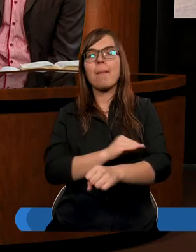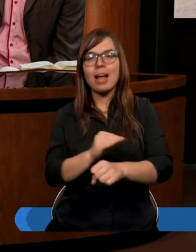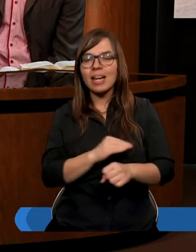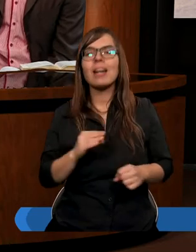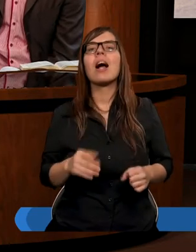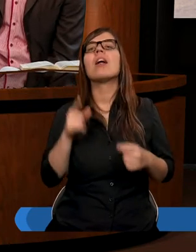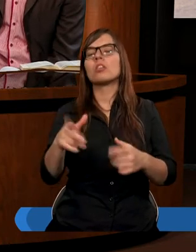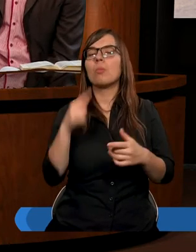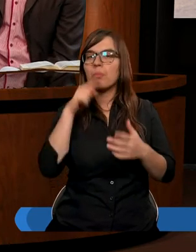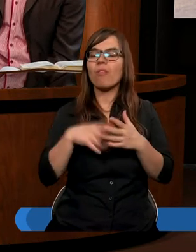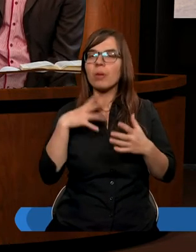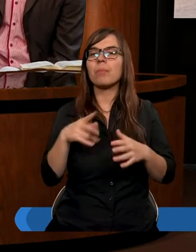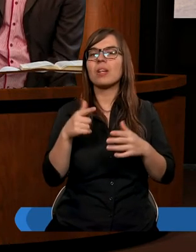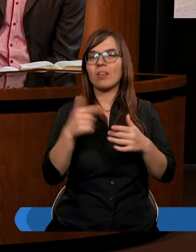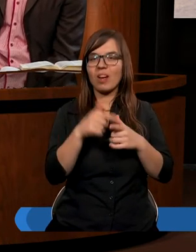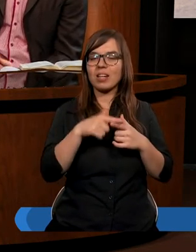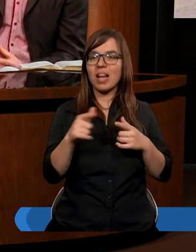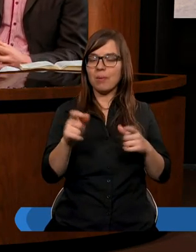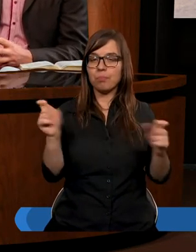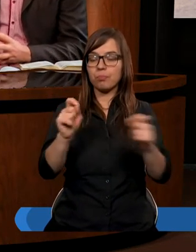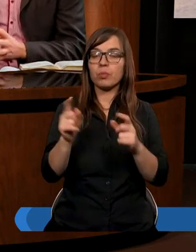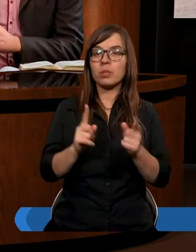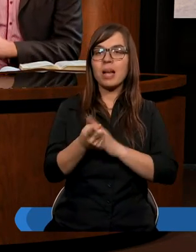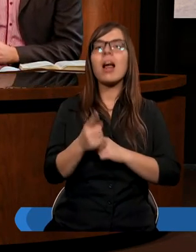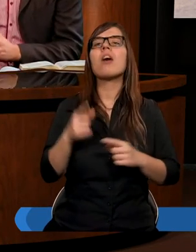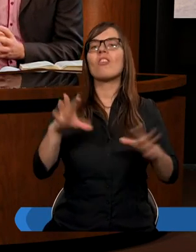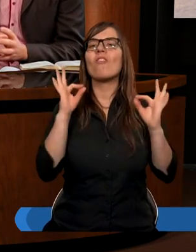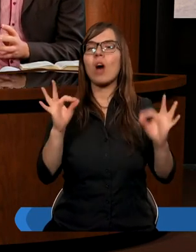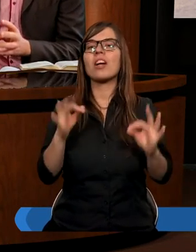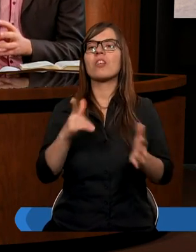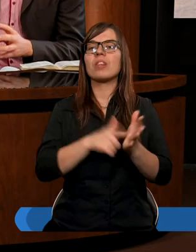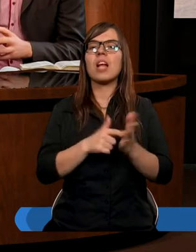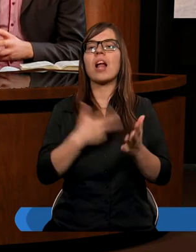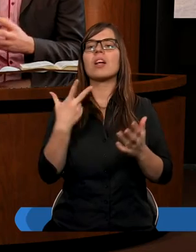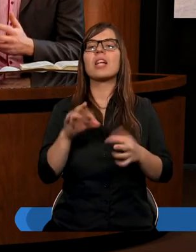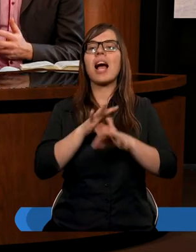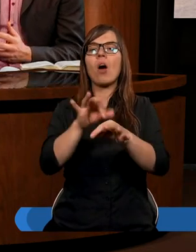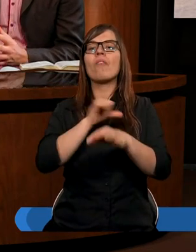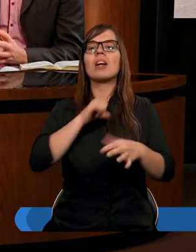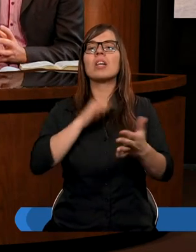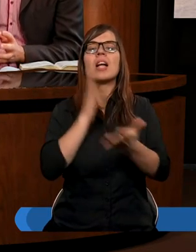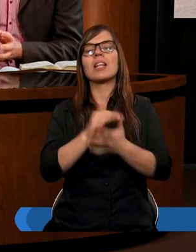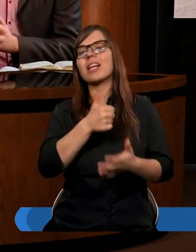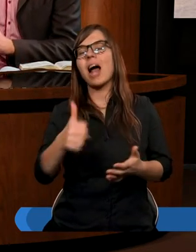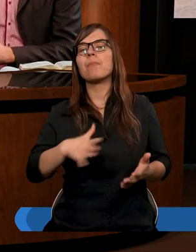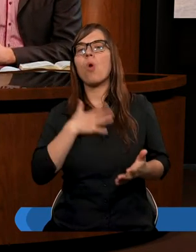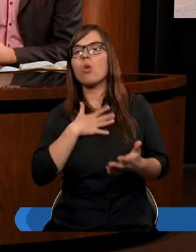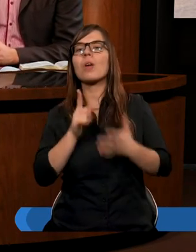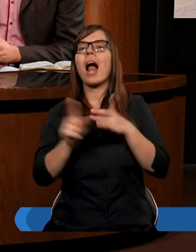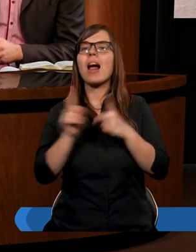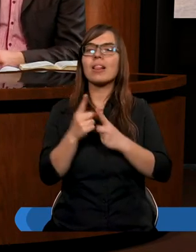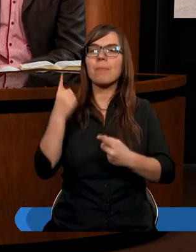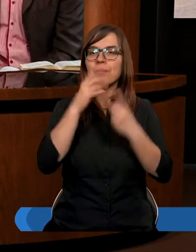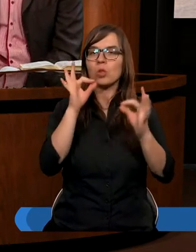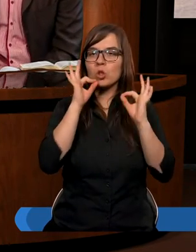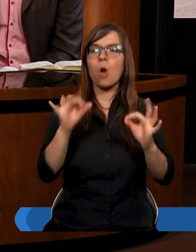po prostu rozumne tak jak Biblia nas uczy żebyśmy właściwie często nie kierowali się tylko samymi odczuciami ale rozumnie